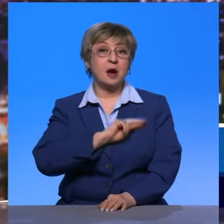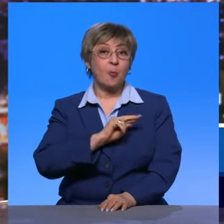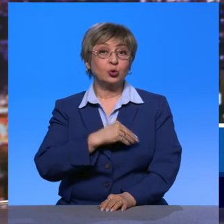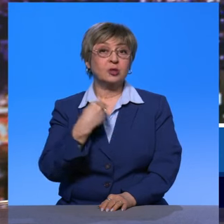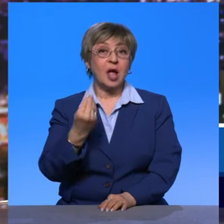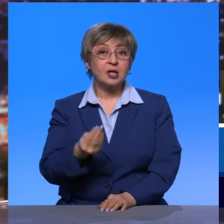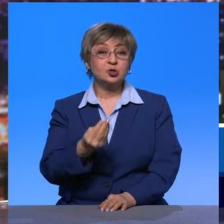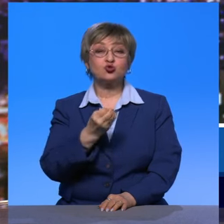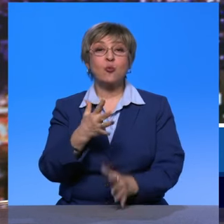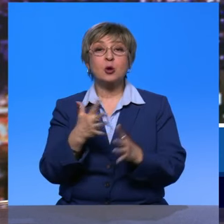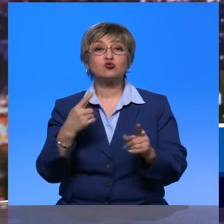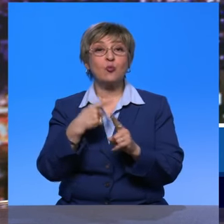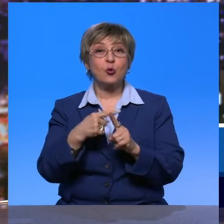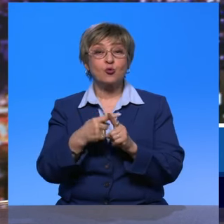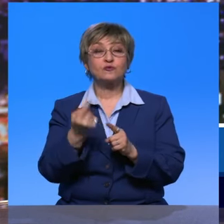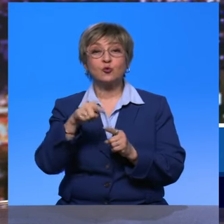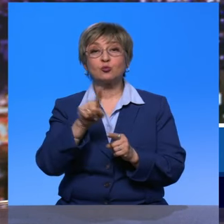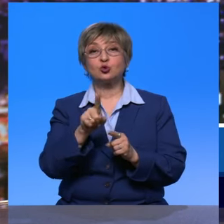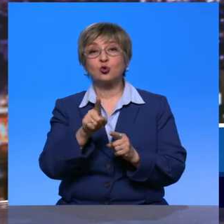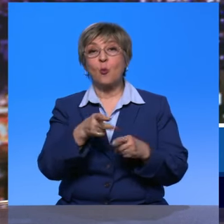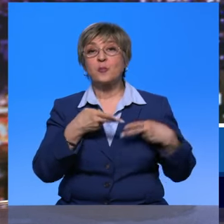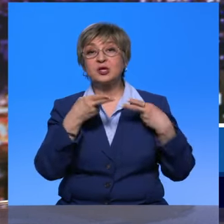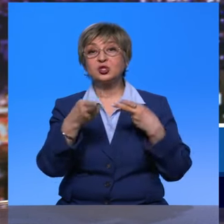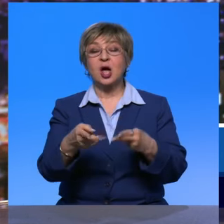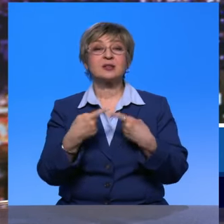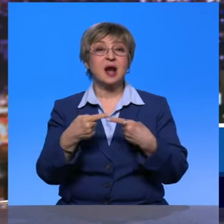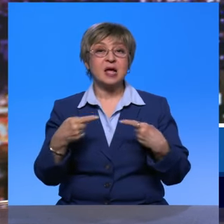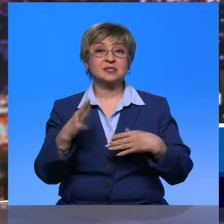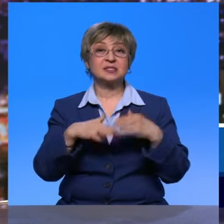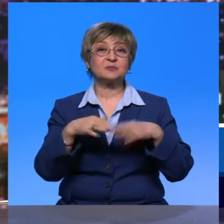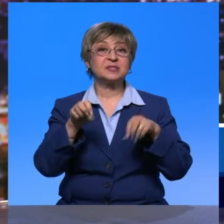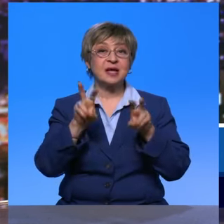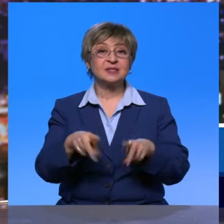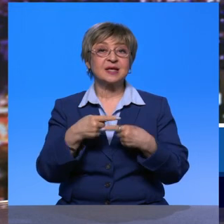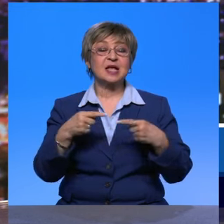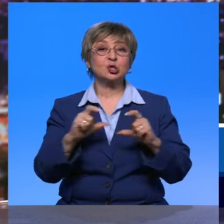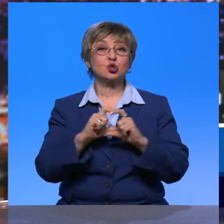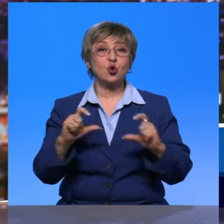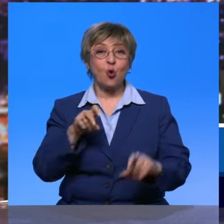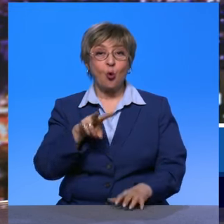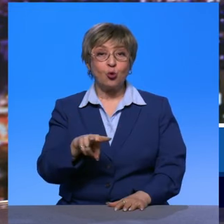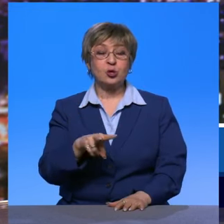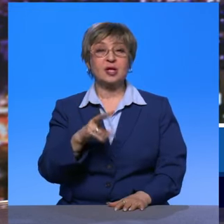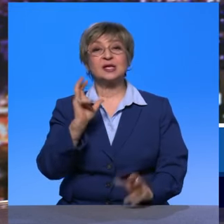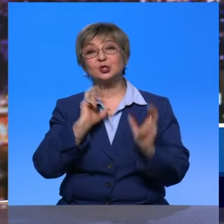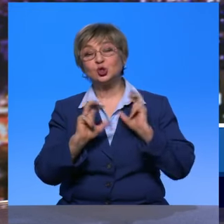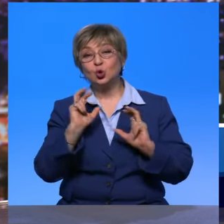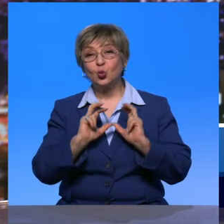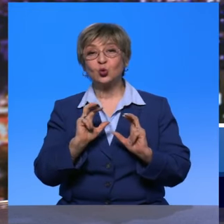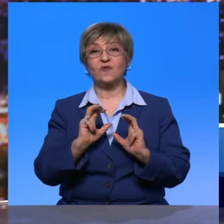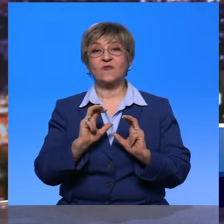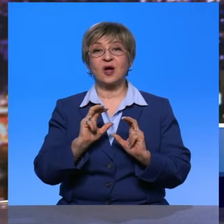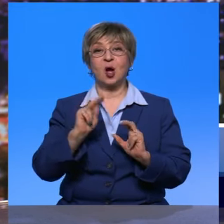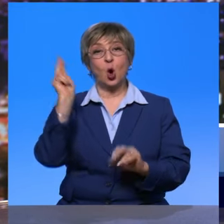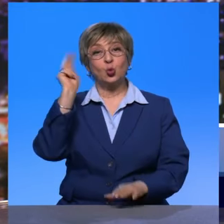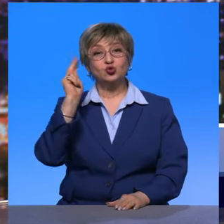большой плюс в том, что приезжают очень разные специалисты с разных школ, с разных школ, институтов, училищ.